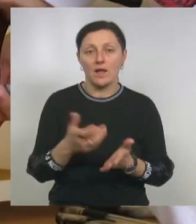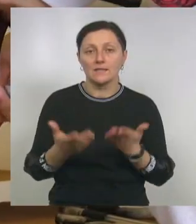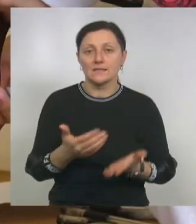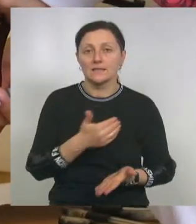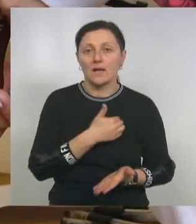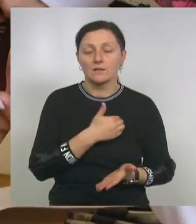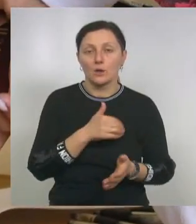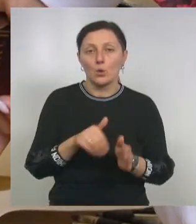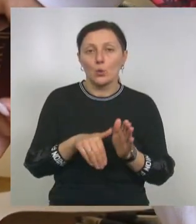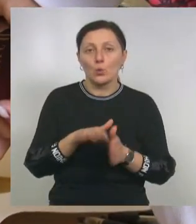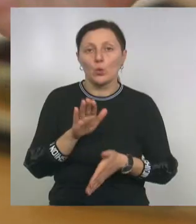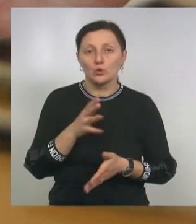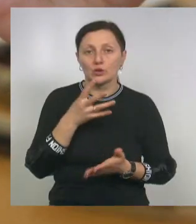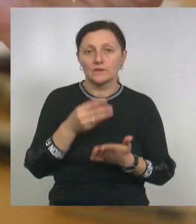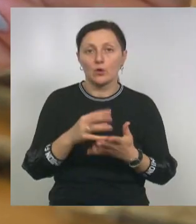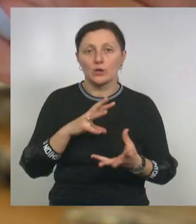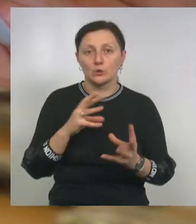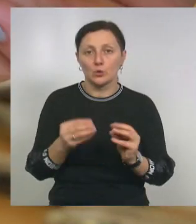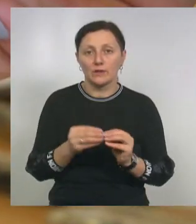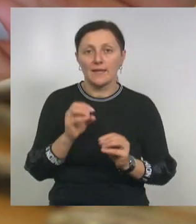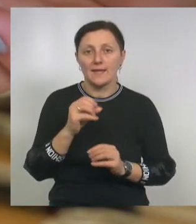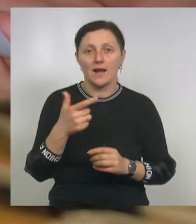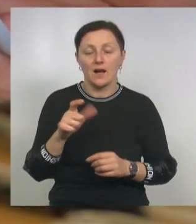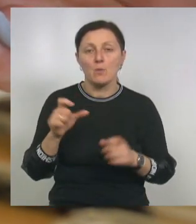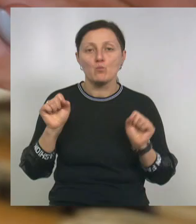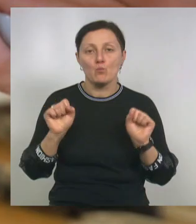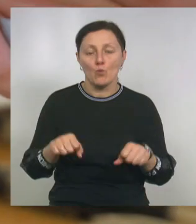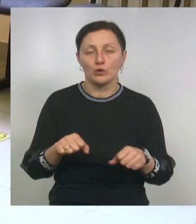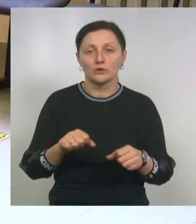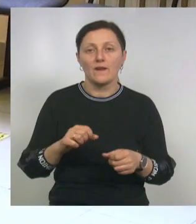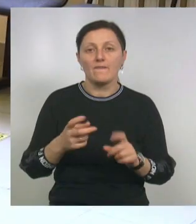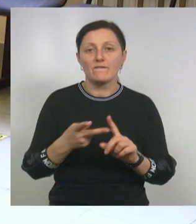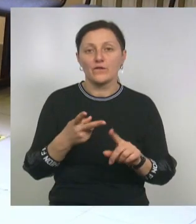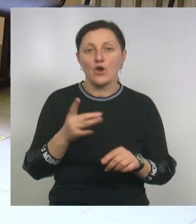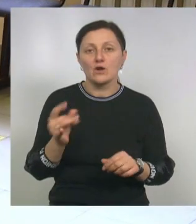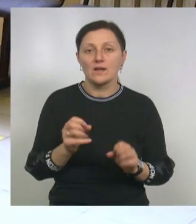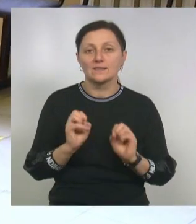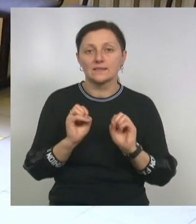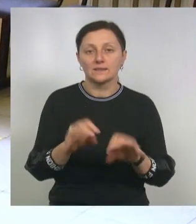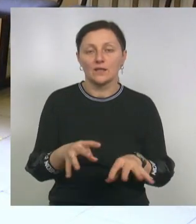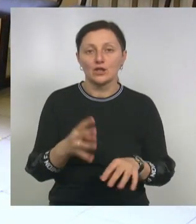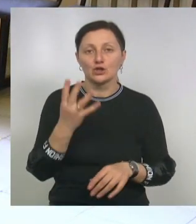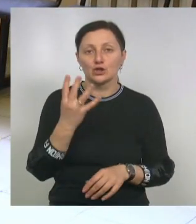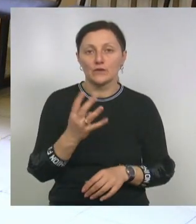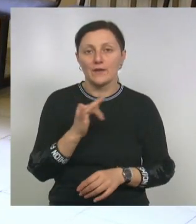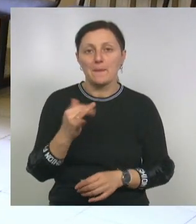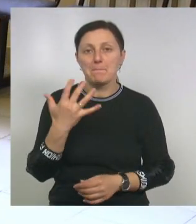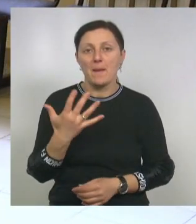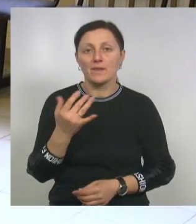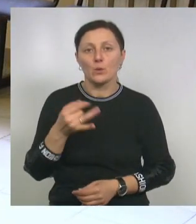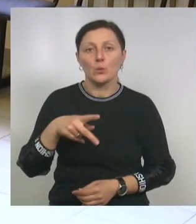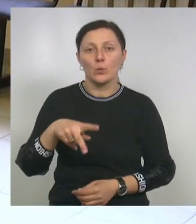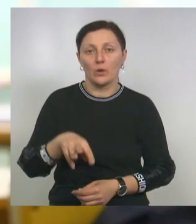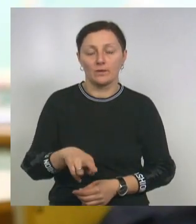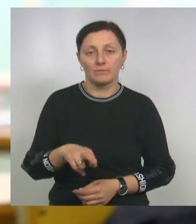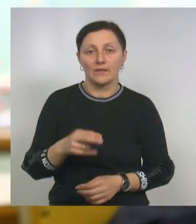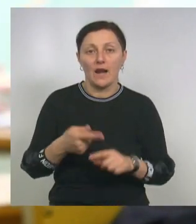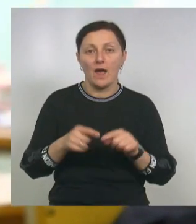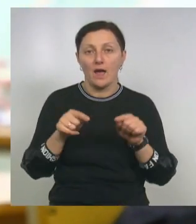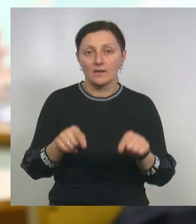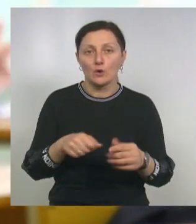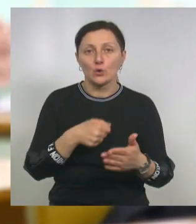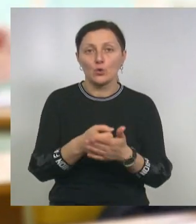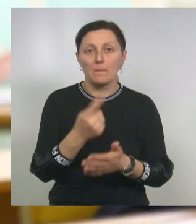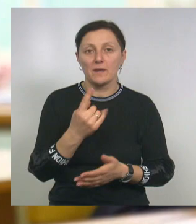улучшить свой результат по ЕГЭ, они смогут пересдать экзамен по одному из предметов четвертого и пятого июля. Для этого до